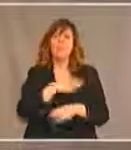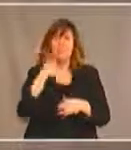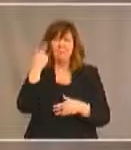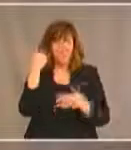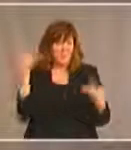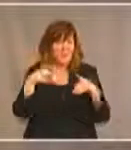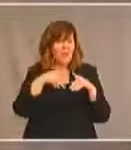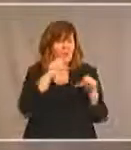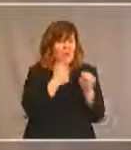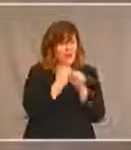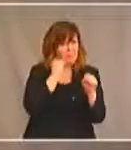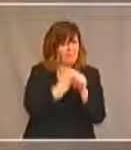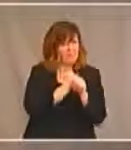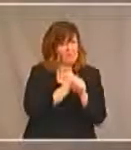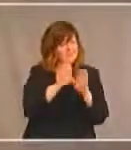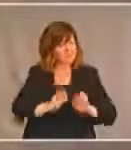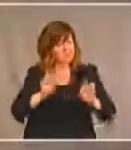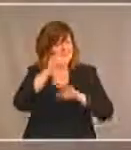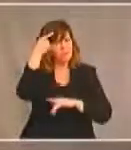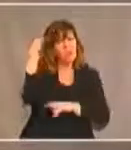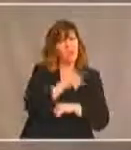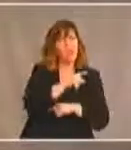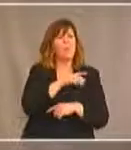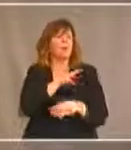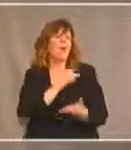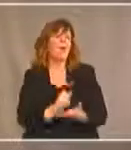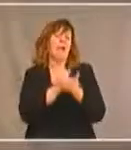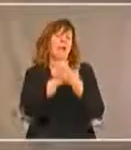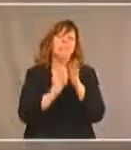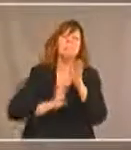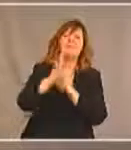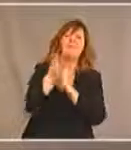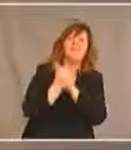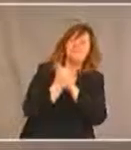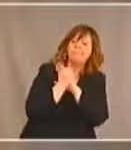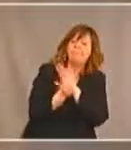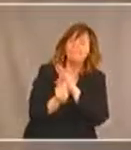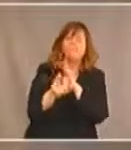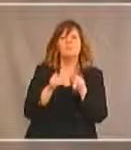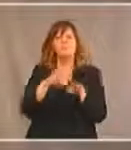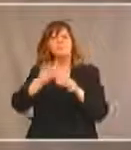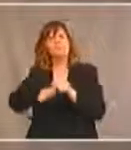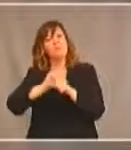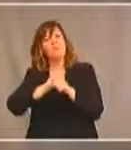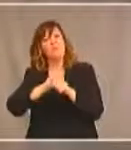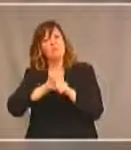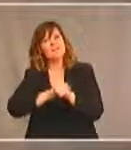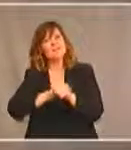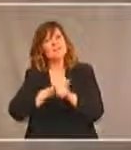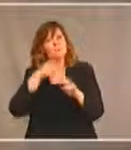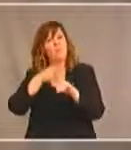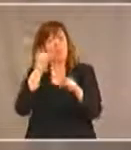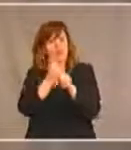à développer différentes aptitudes et la formation à l'emploi